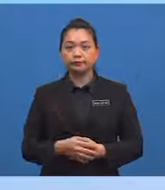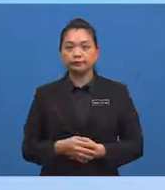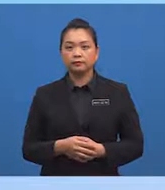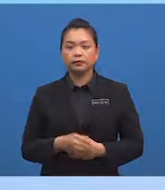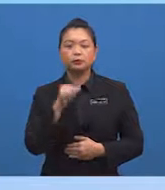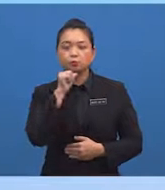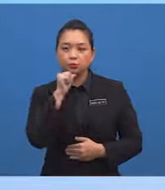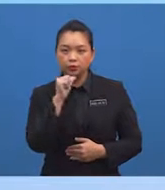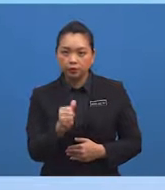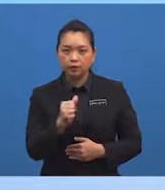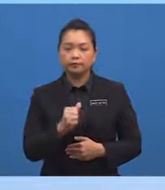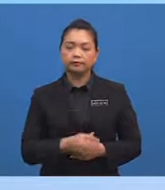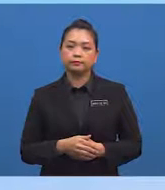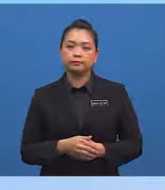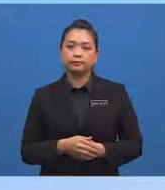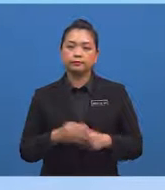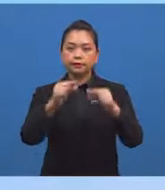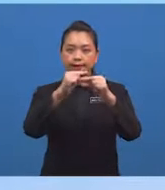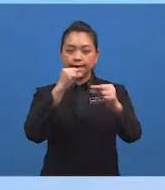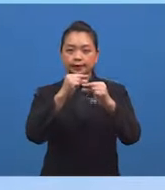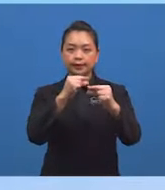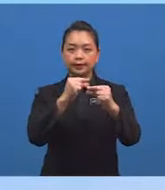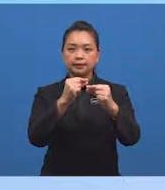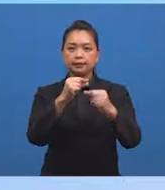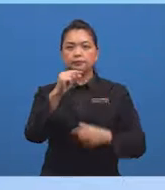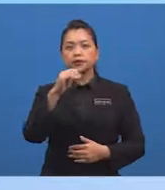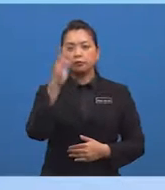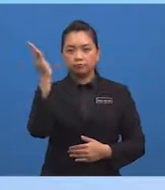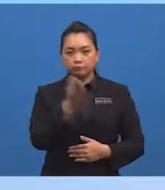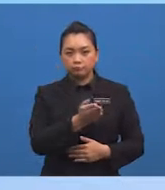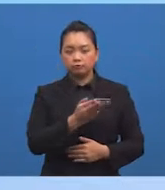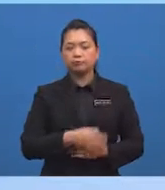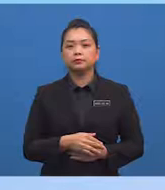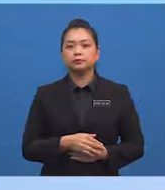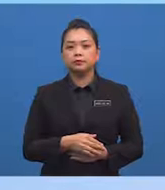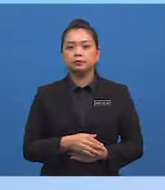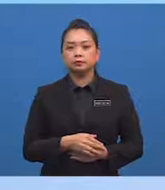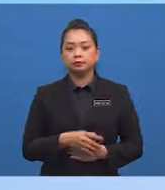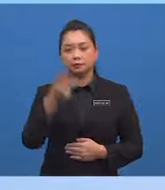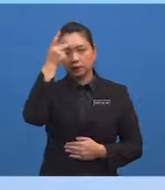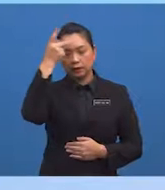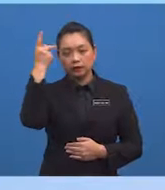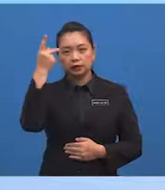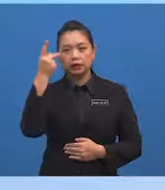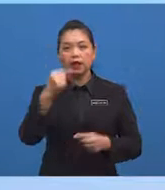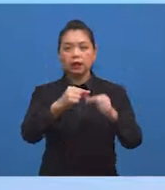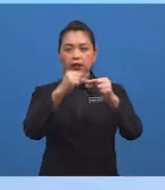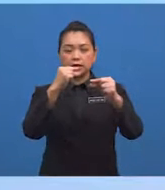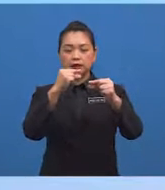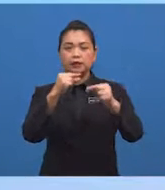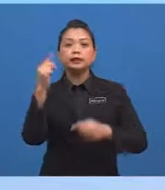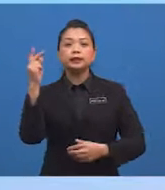Ianya bukan garis rentas lintang Ini kerana garisan